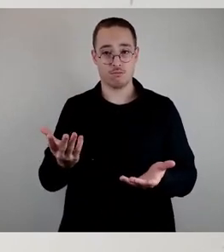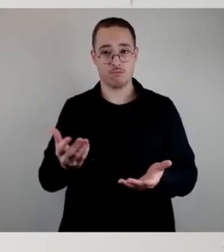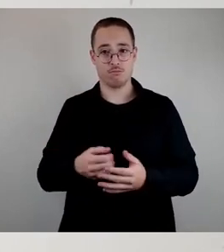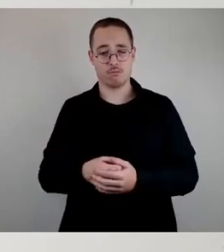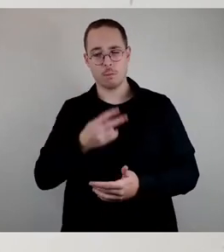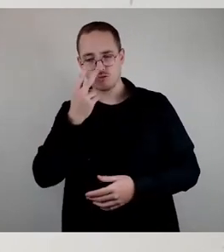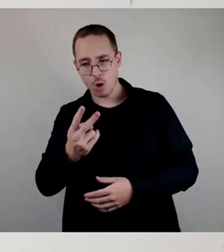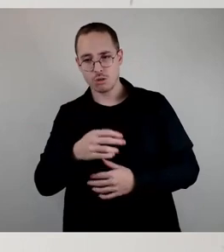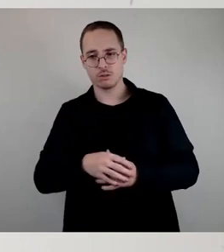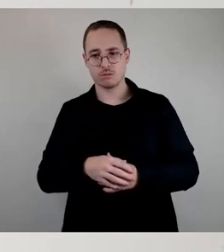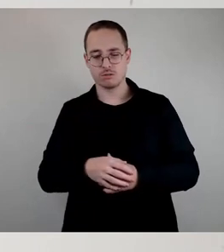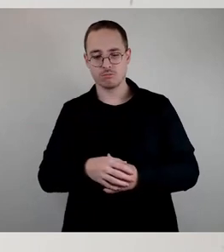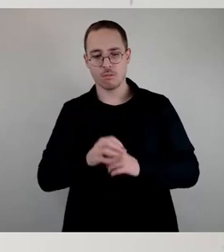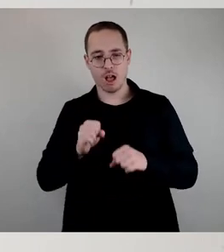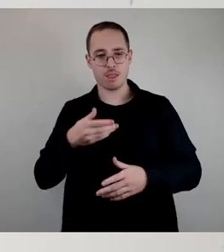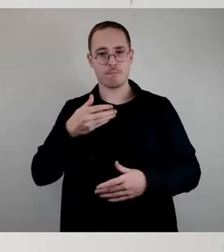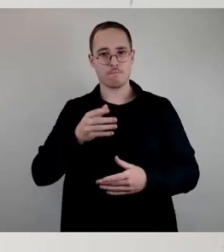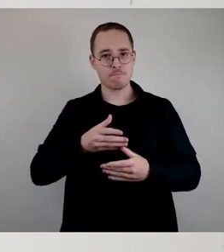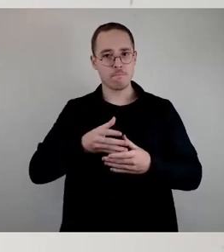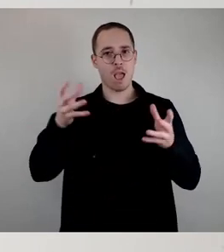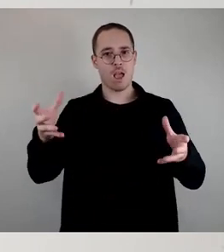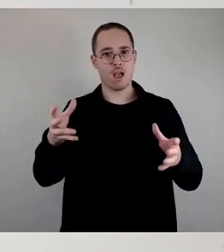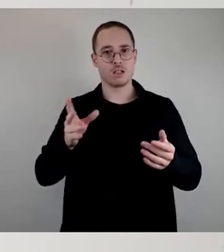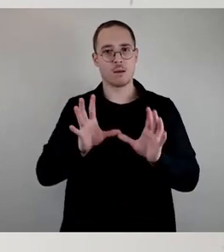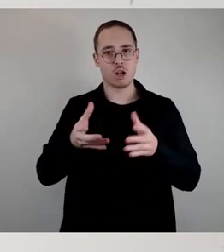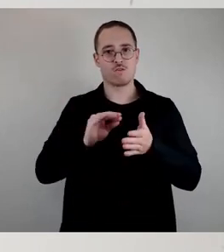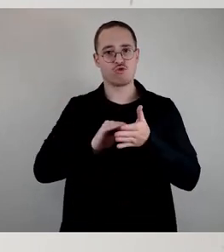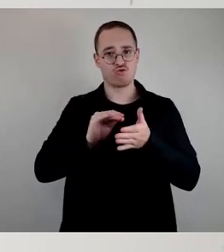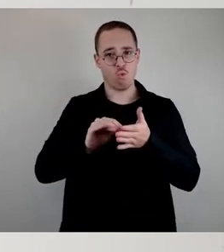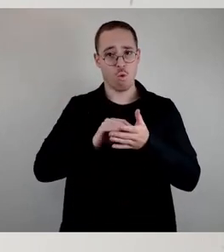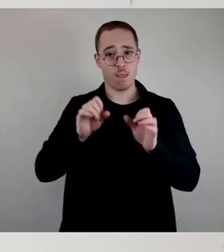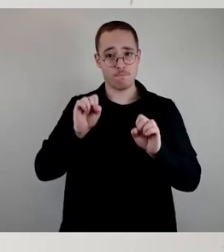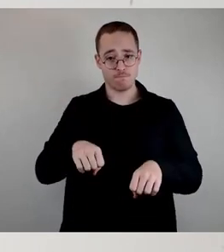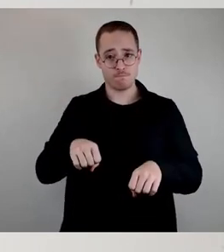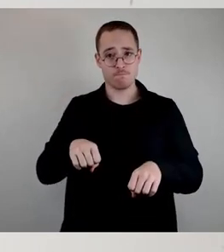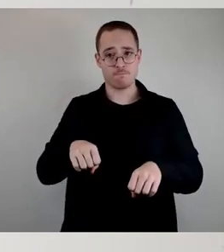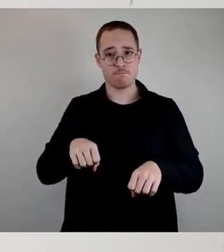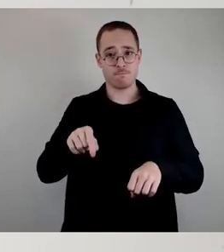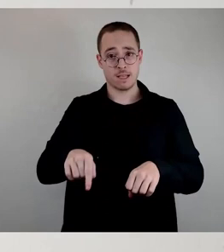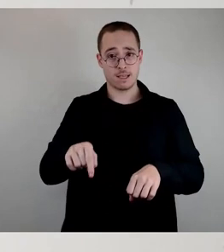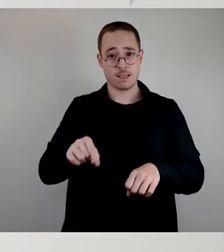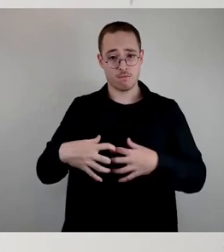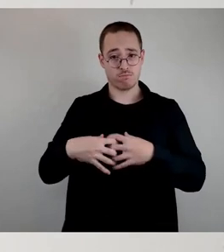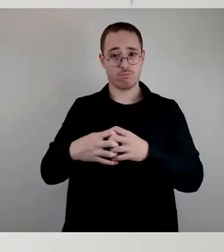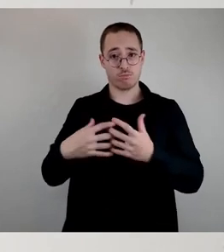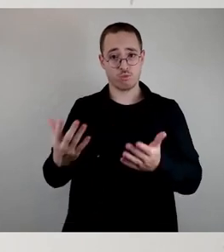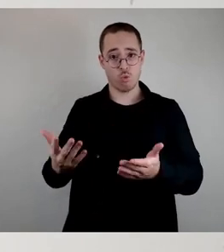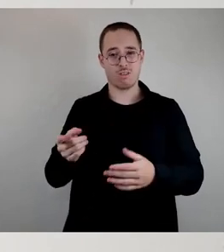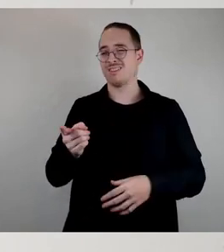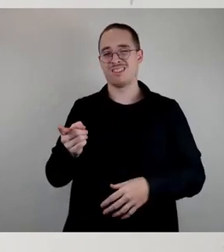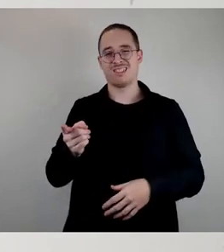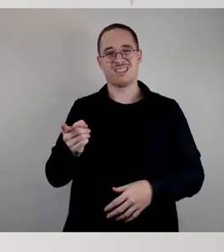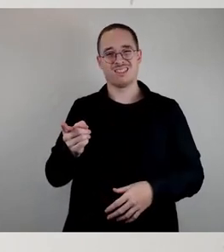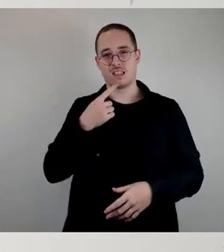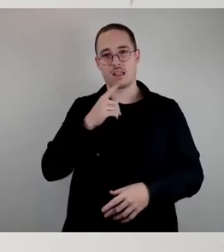besteht, weitere Gemeinschaftsschulen in Dresden zu gründen. Die sind erstmal alle abschlägig uns beschieden worden. Insofern,